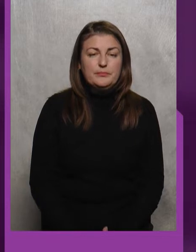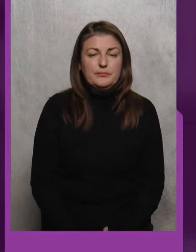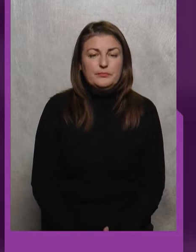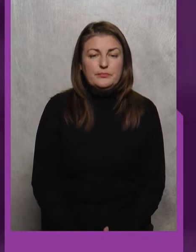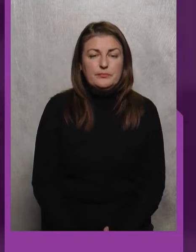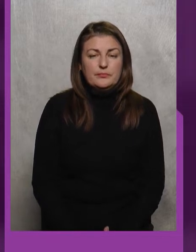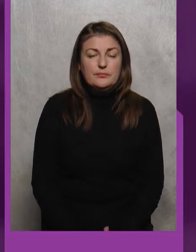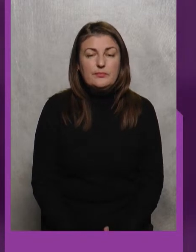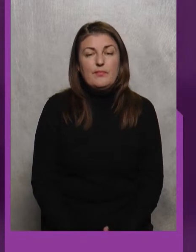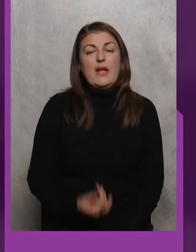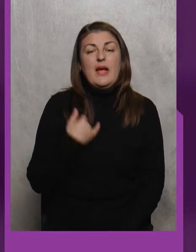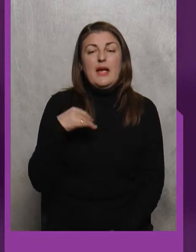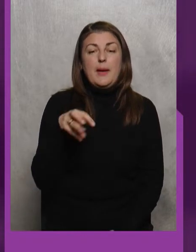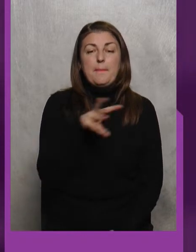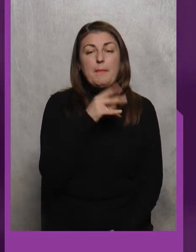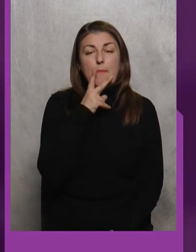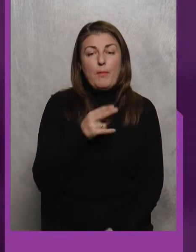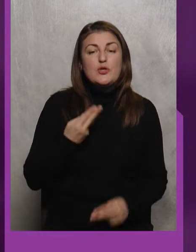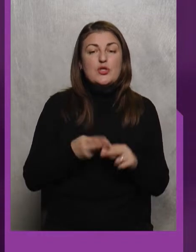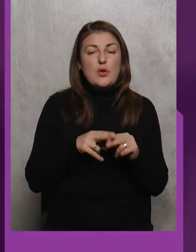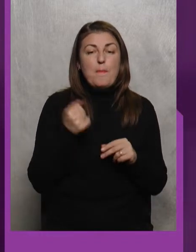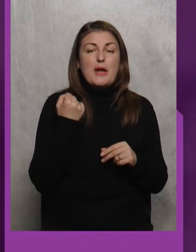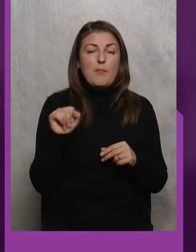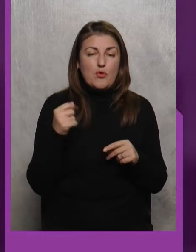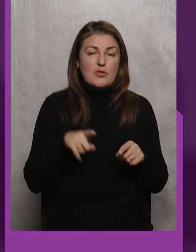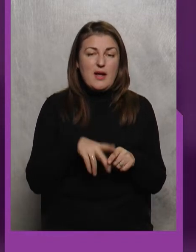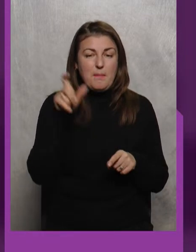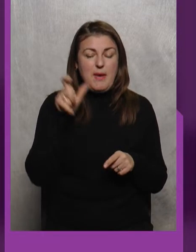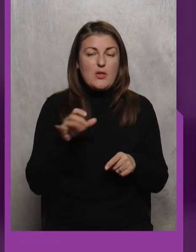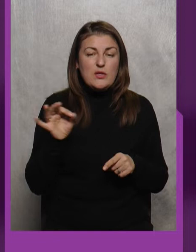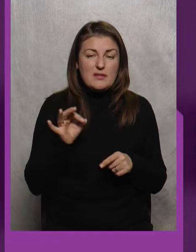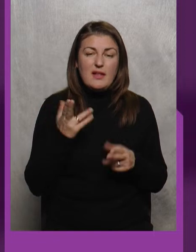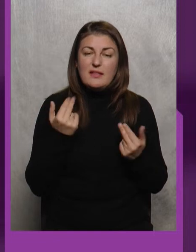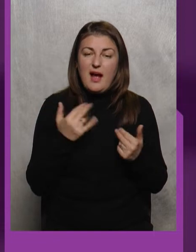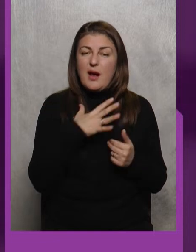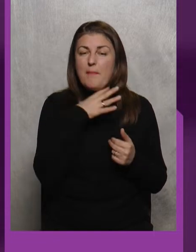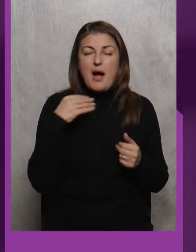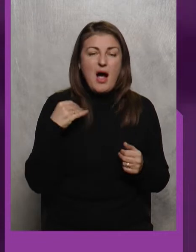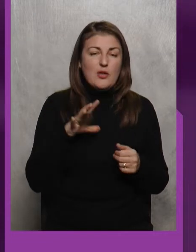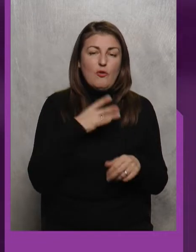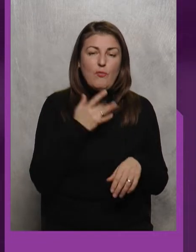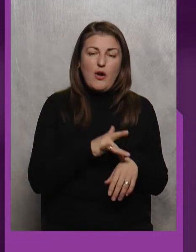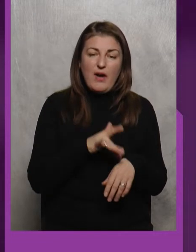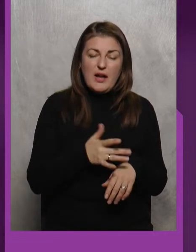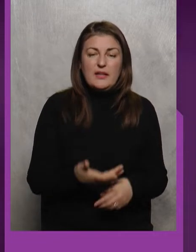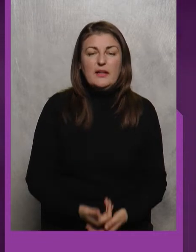І ми побачили Цю переможну Так, пане Олександре Так, багато Болювальників